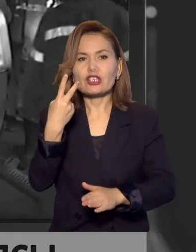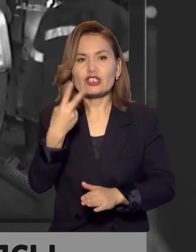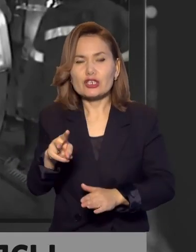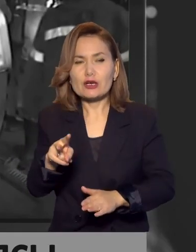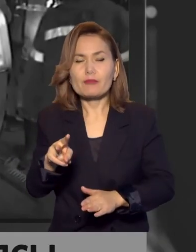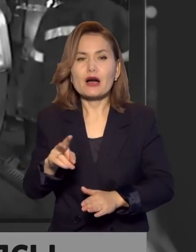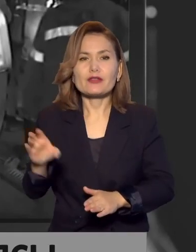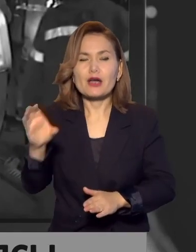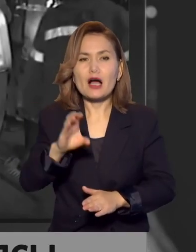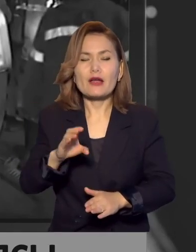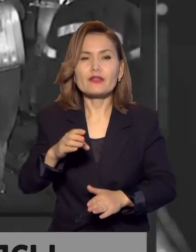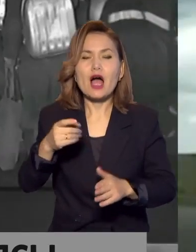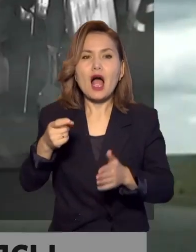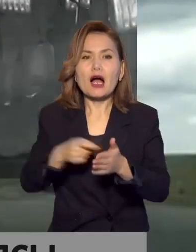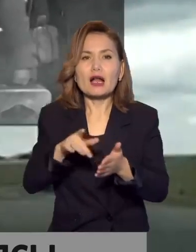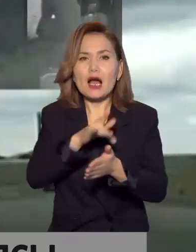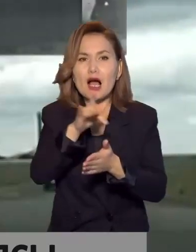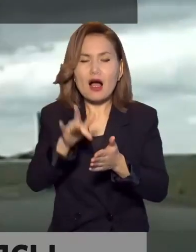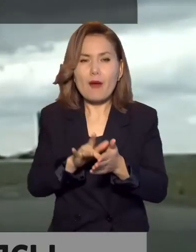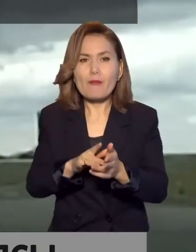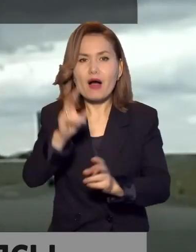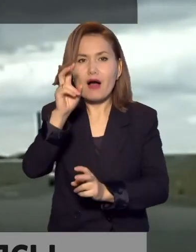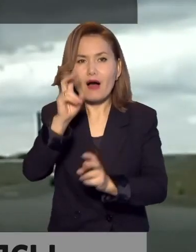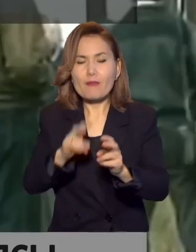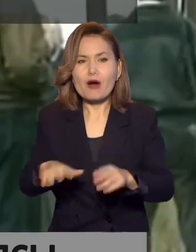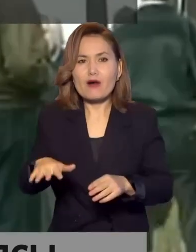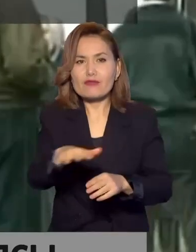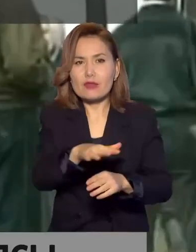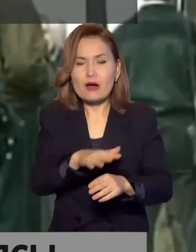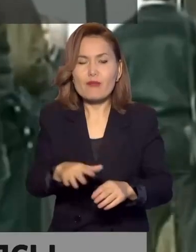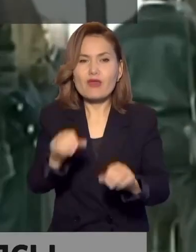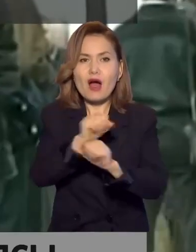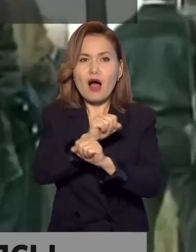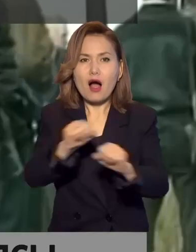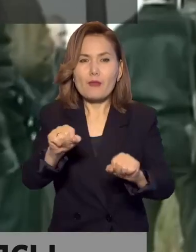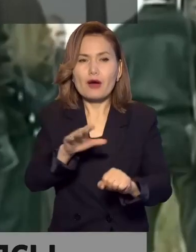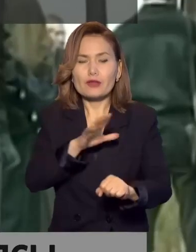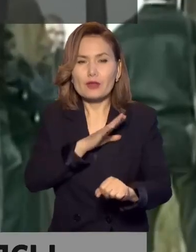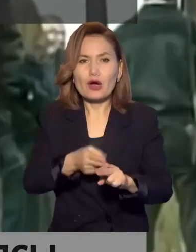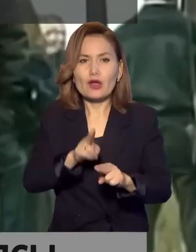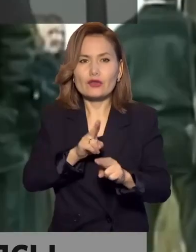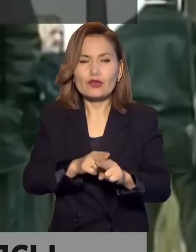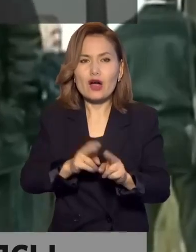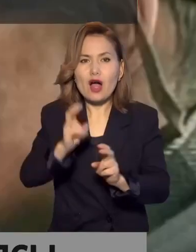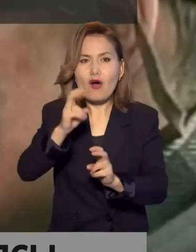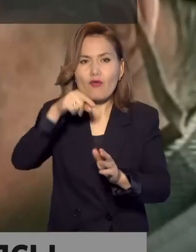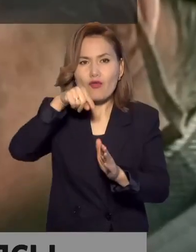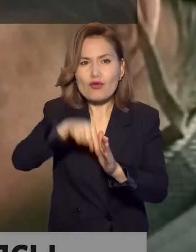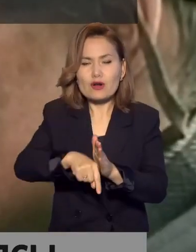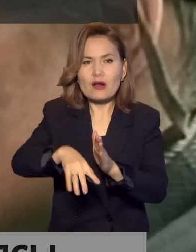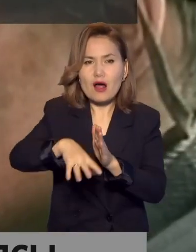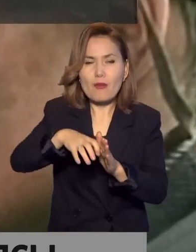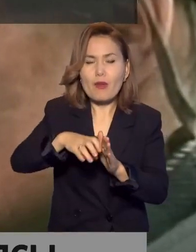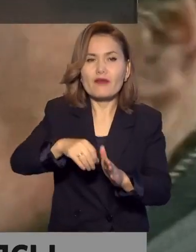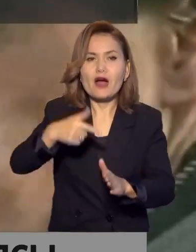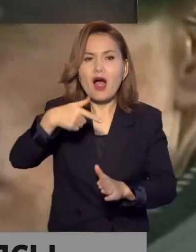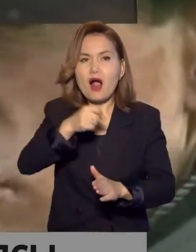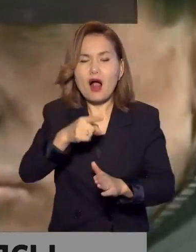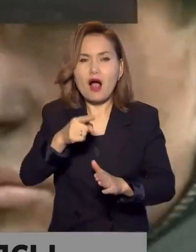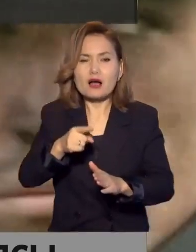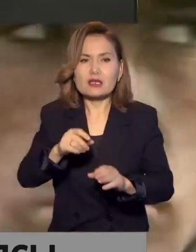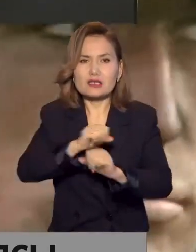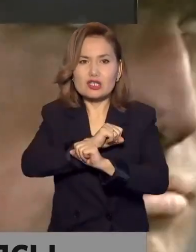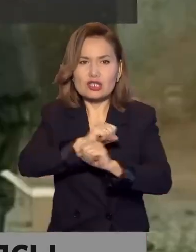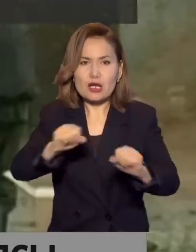Қараган доблысының шақтинс қаласындағы Ленинатындағы шақтада апат болды. Бұрғылау жұмыстар кезінде ғаз бен көмір қосынды сатылды.